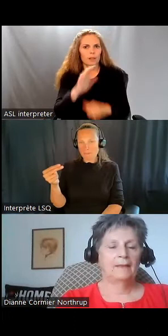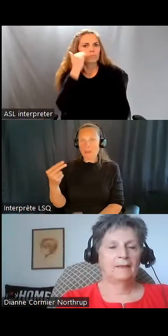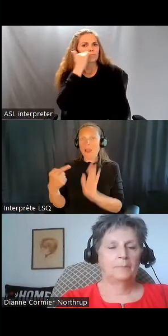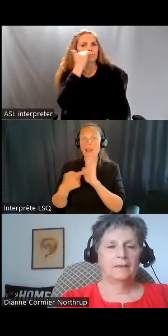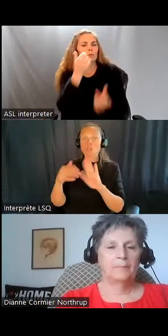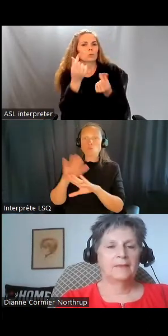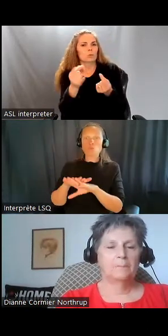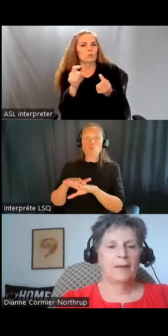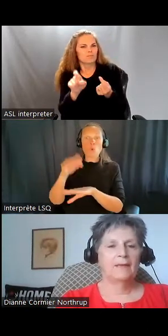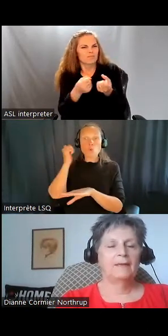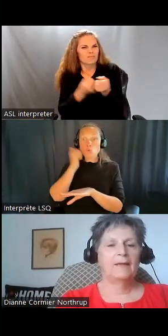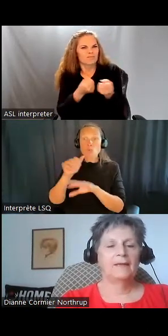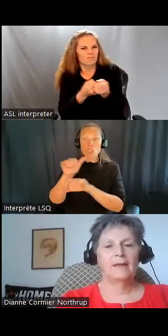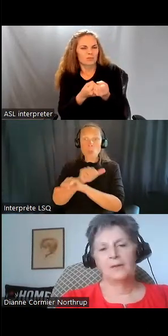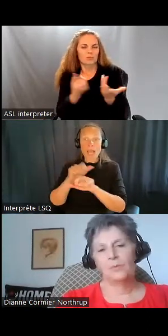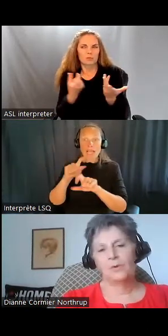quotidiennes.